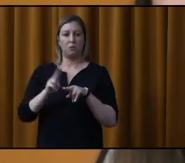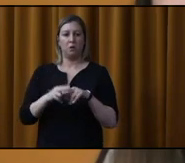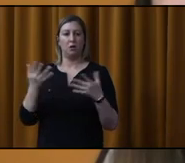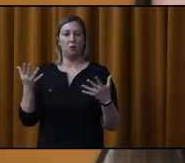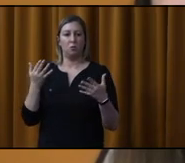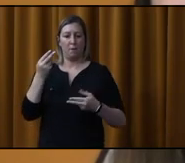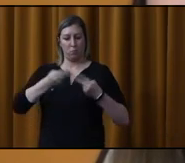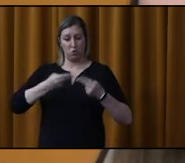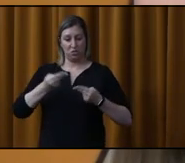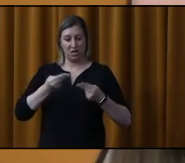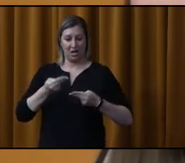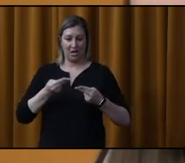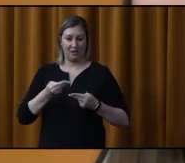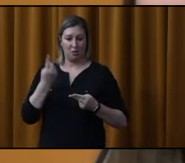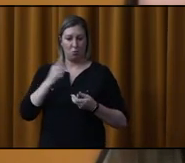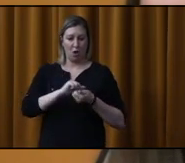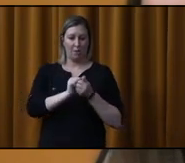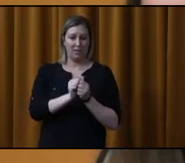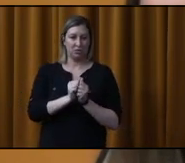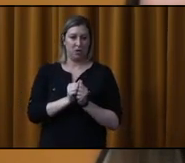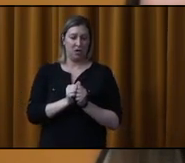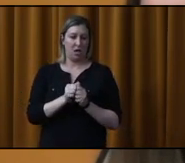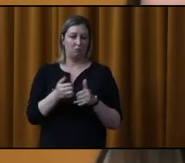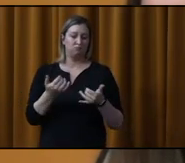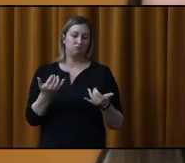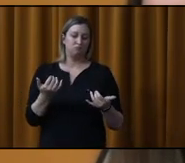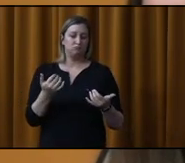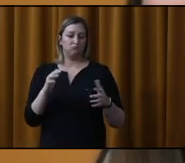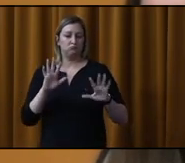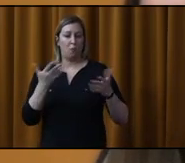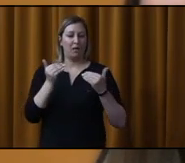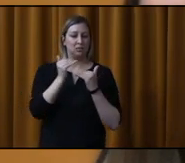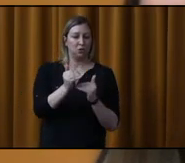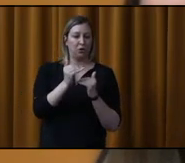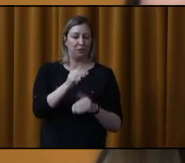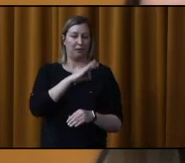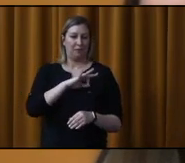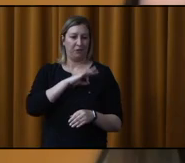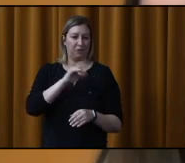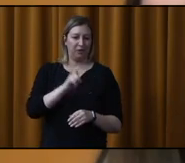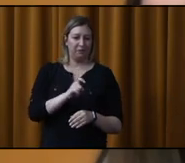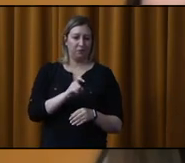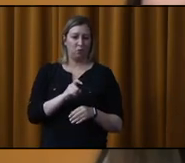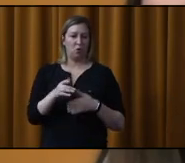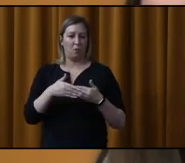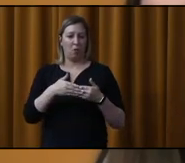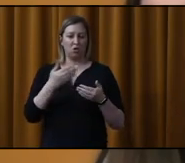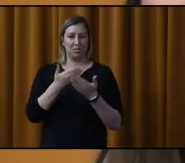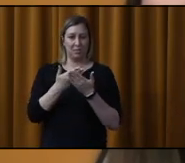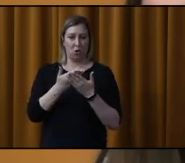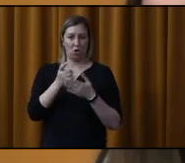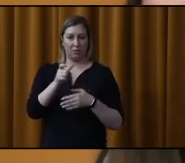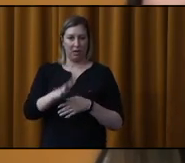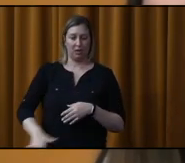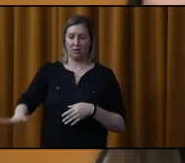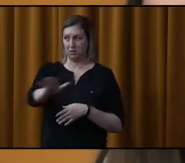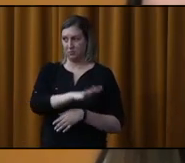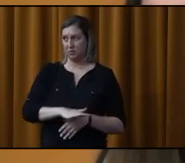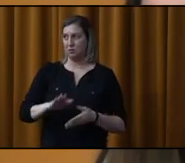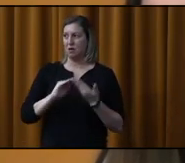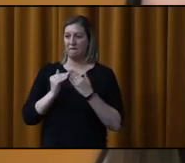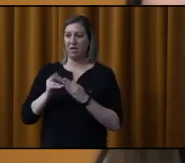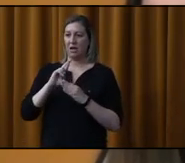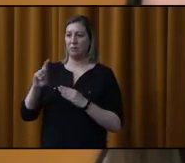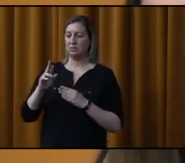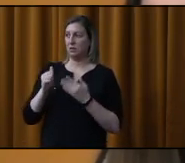le budget accordé à l'aménagement de mesures de sécurisation prouvées et efficaces autour des écoles du Québec. Que la Ville de Repentigny